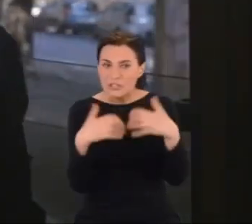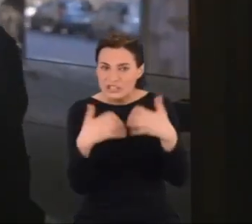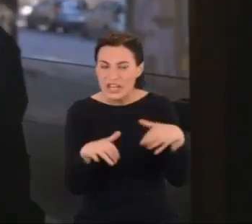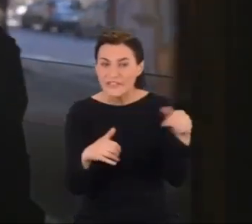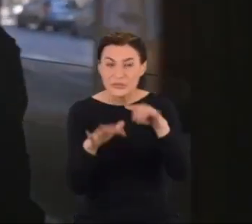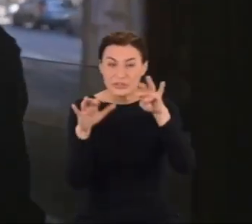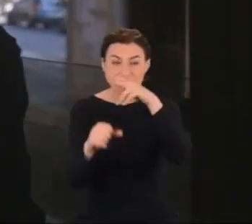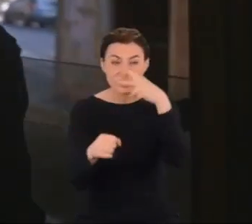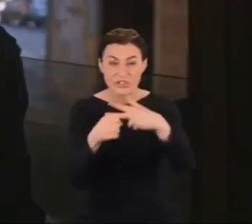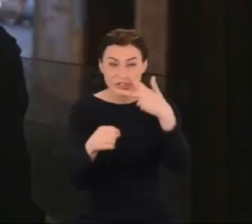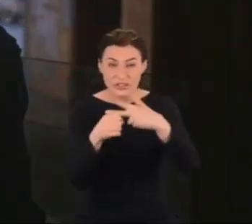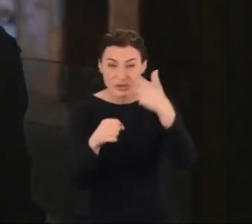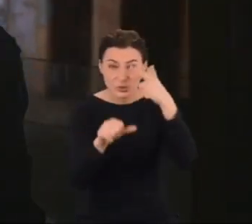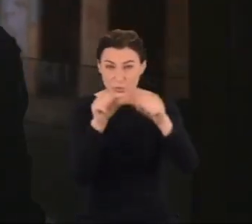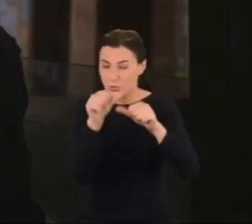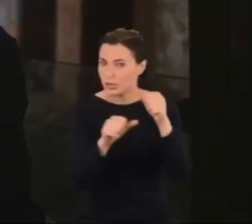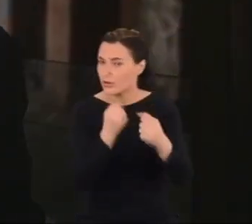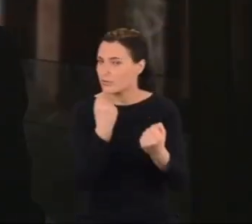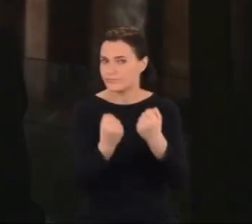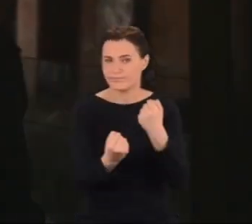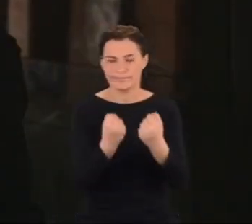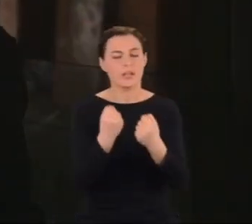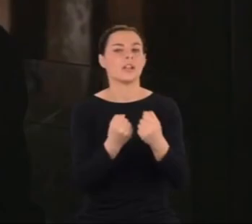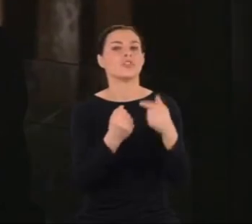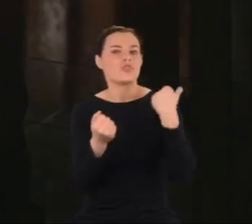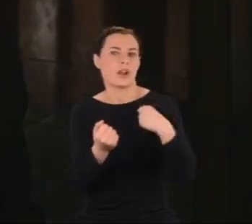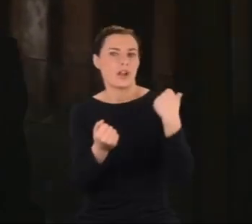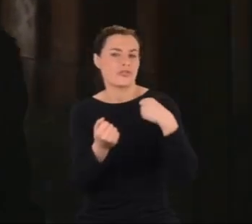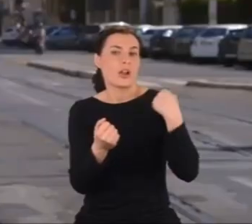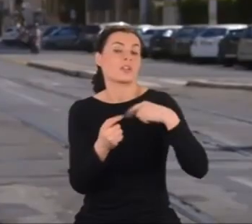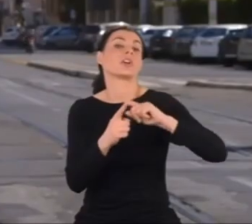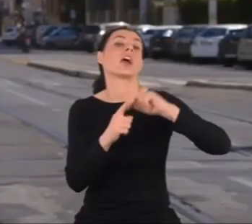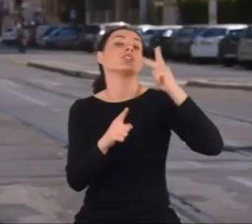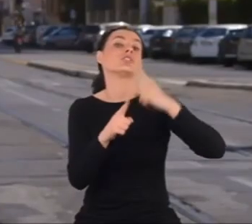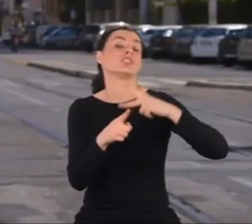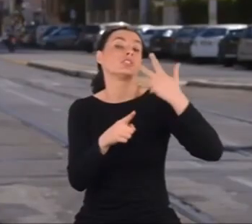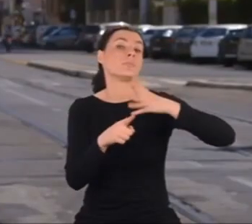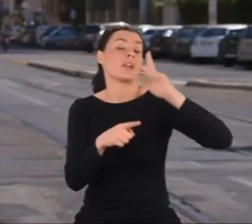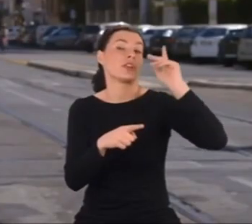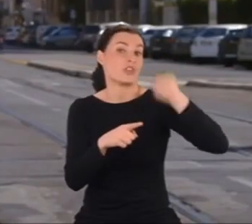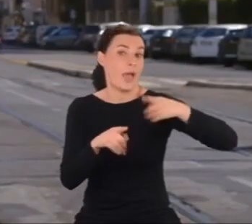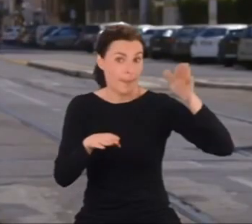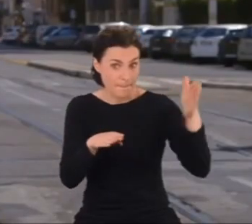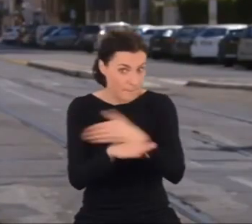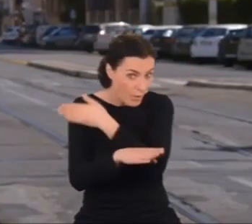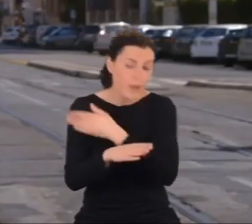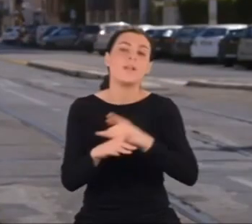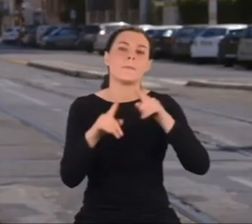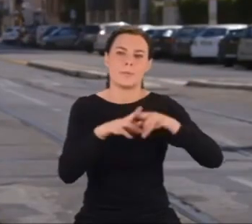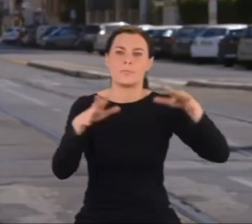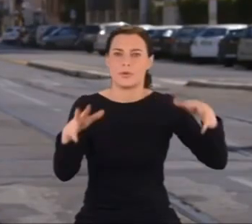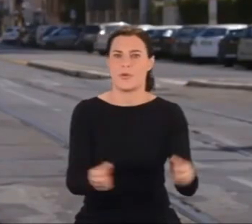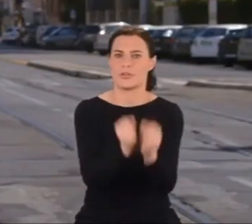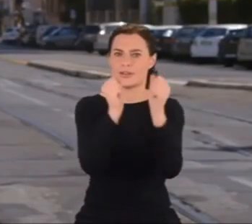1932 roku musiały czekać 35 lat na swojego odkrywcę.